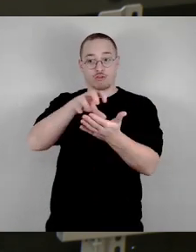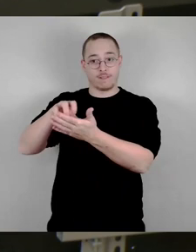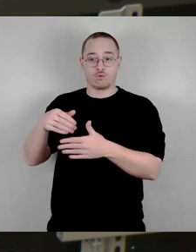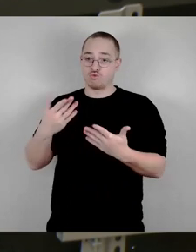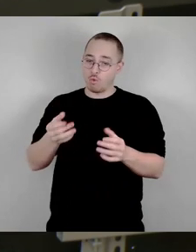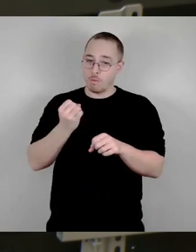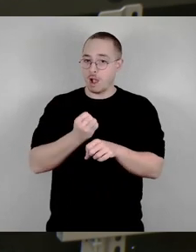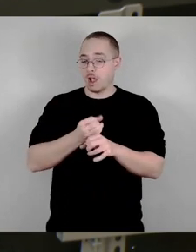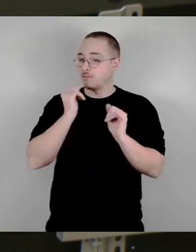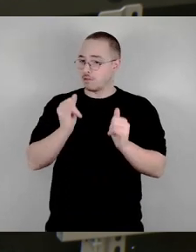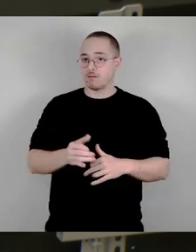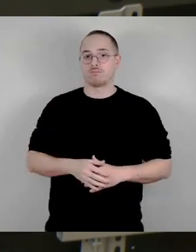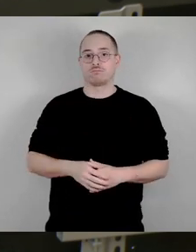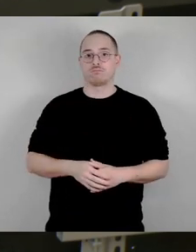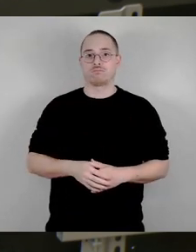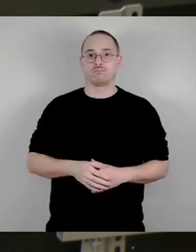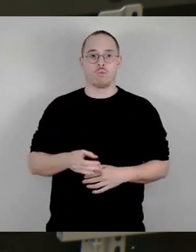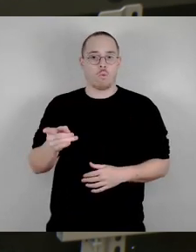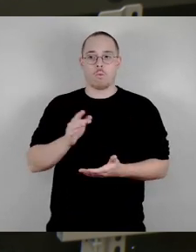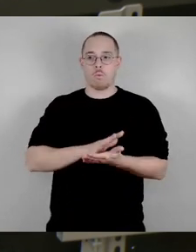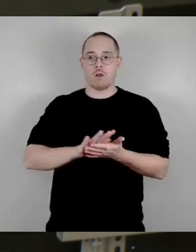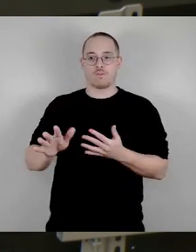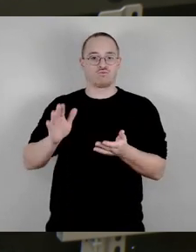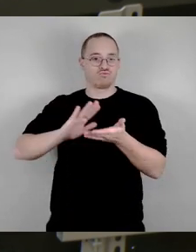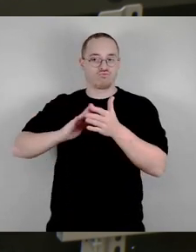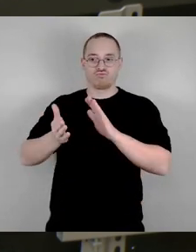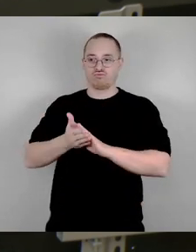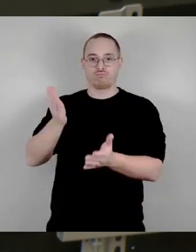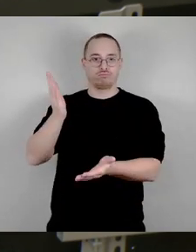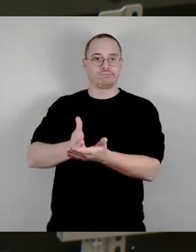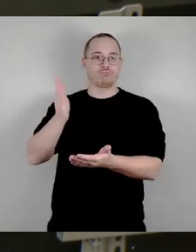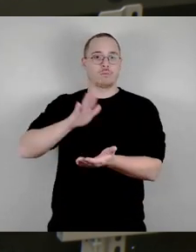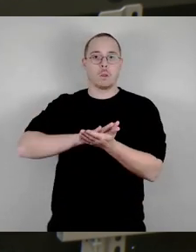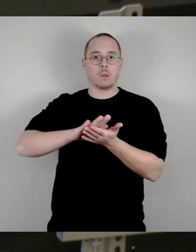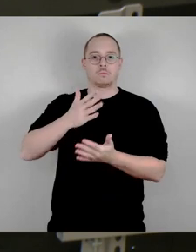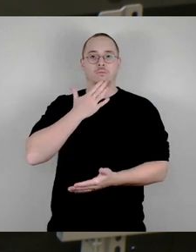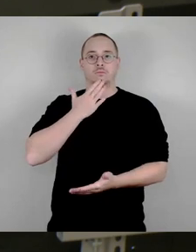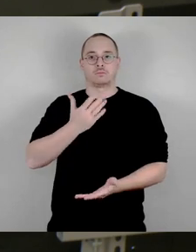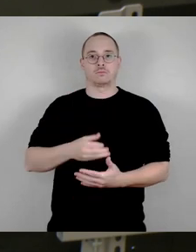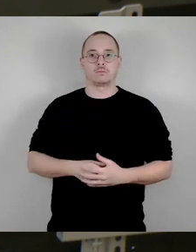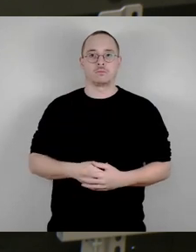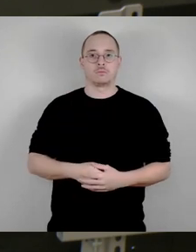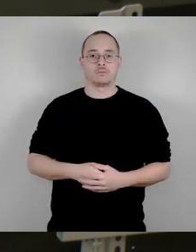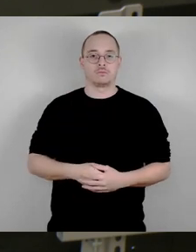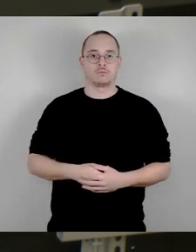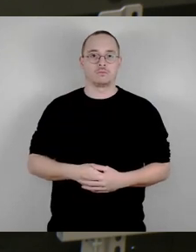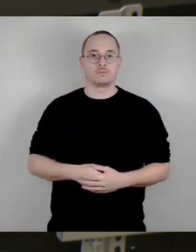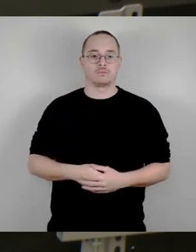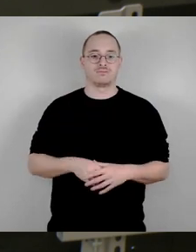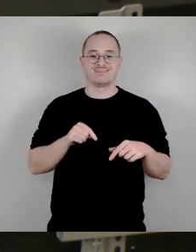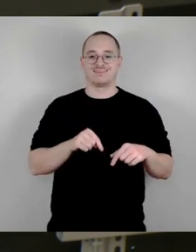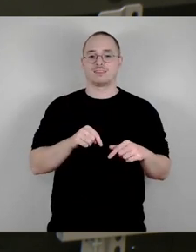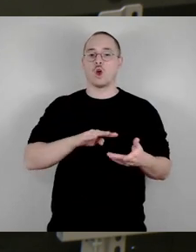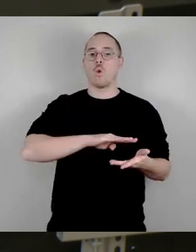indem solche Abreden einfach miteinander getroffen werden. Beim Umlageverfahren muss nochmal